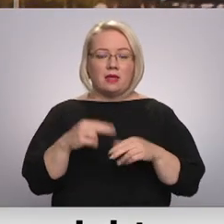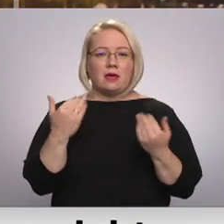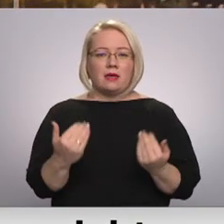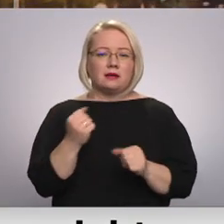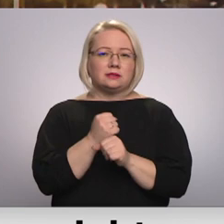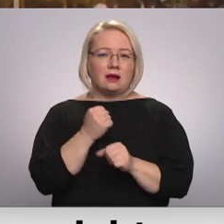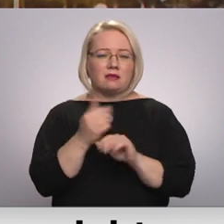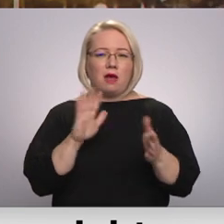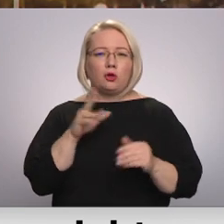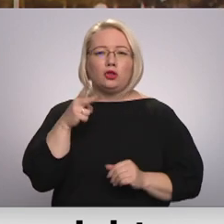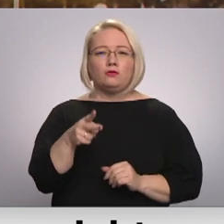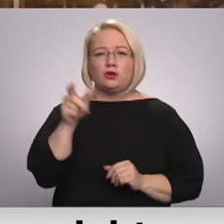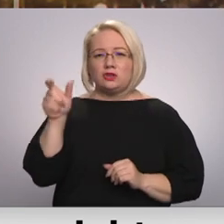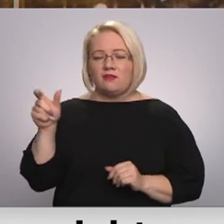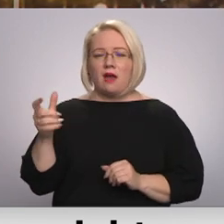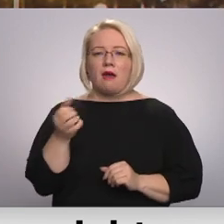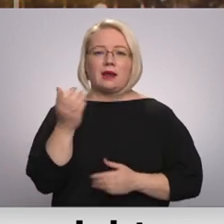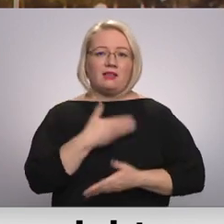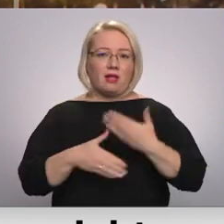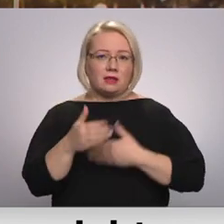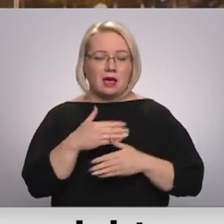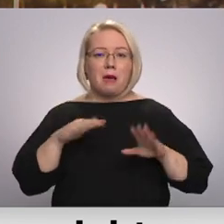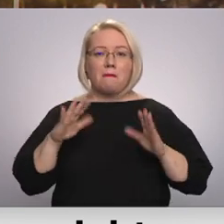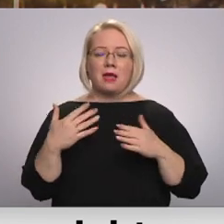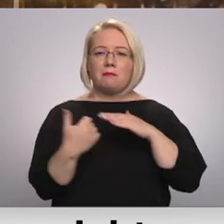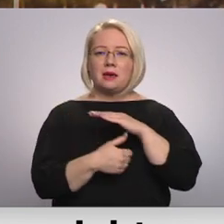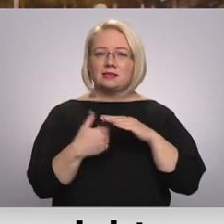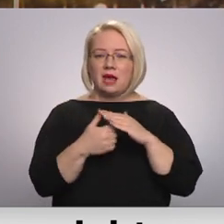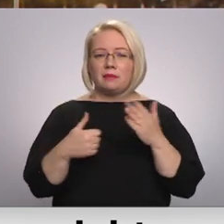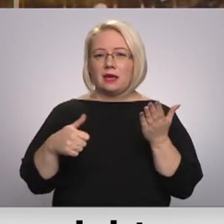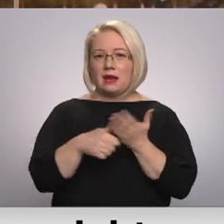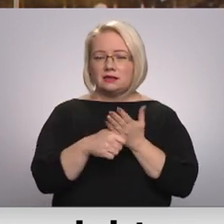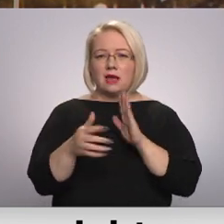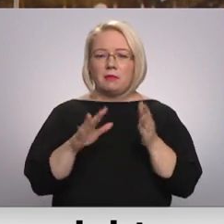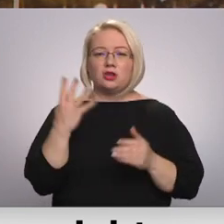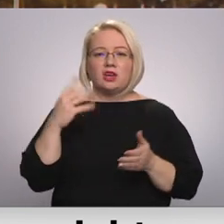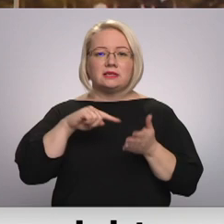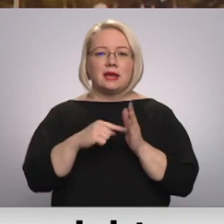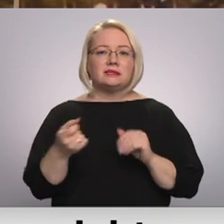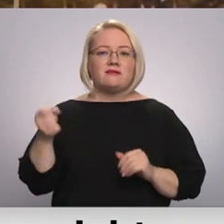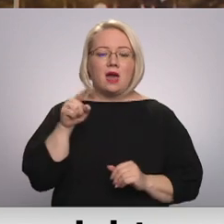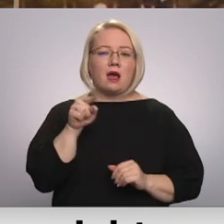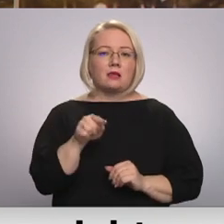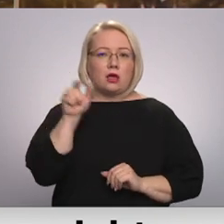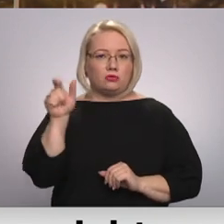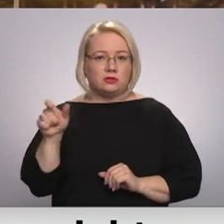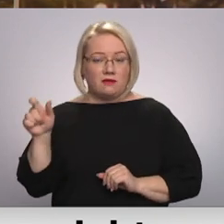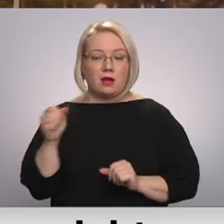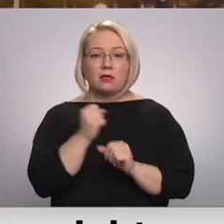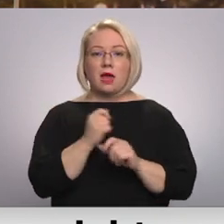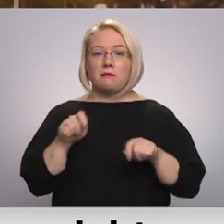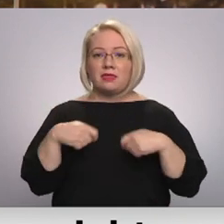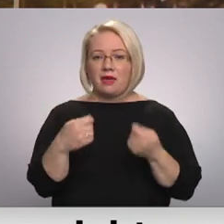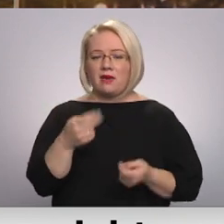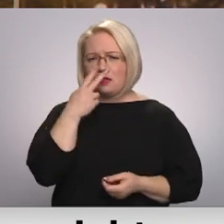aptuveni 2000 cilvēku ar invaliditāti. Taču bezdarbinieku rindās reģistrēts četras reizes vairāk šādu cilvēku. Darba devēja